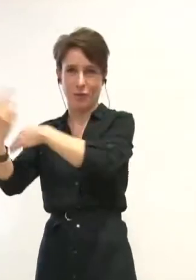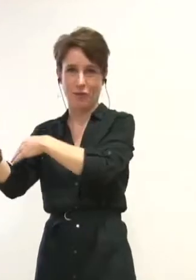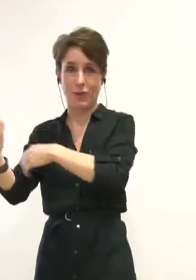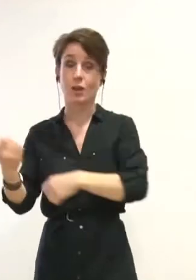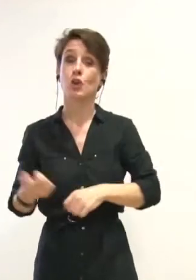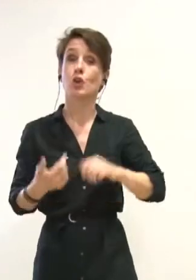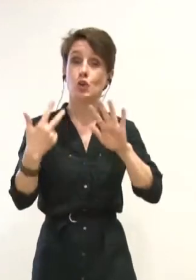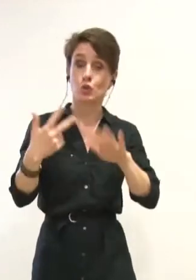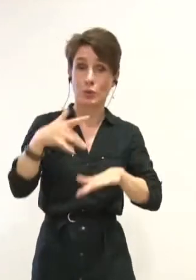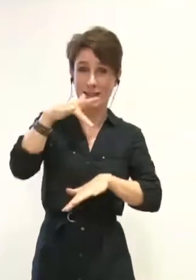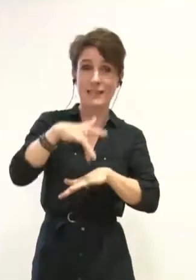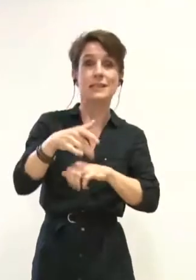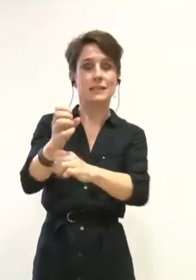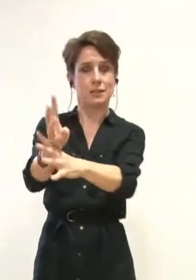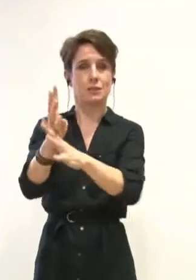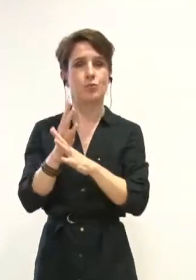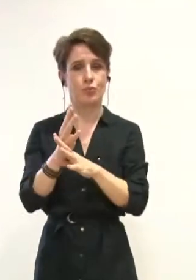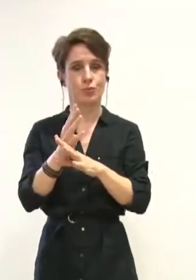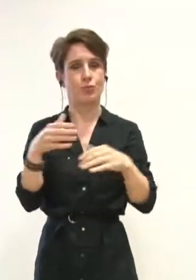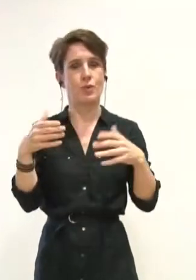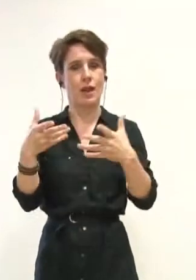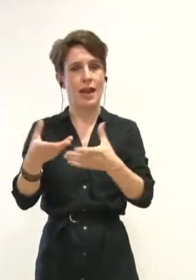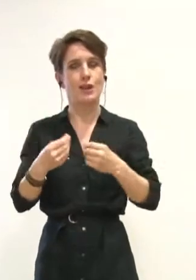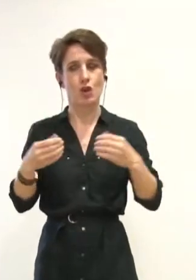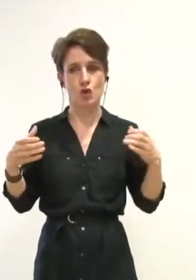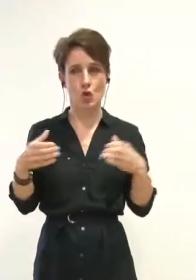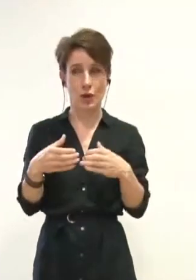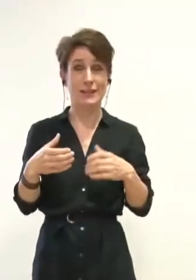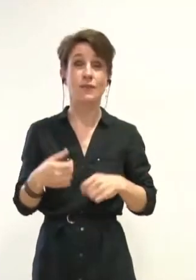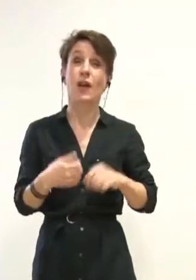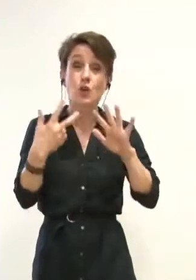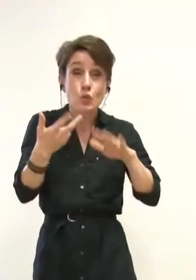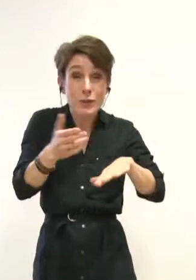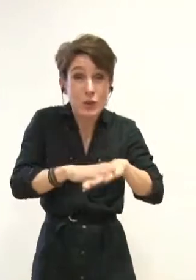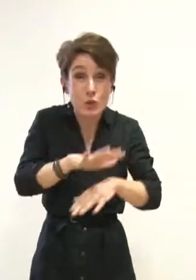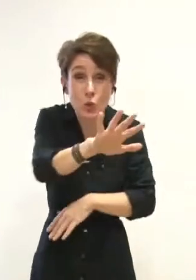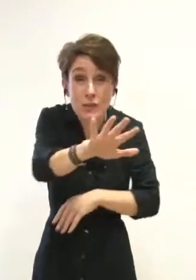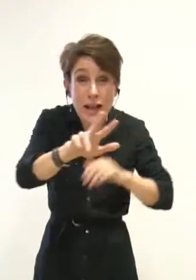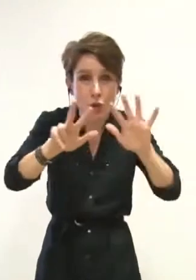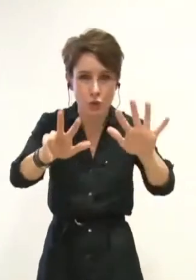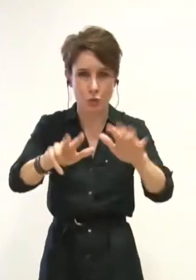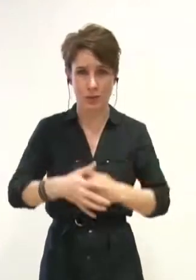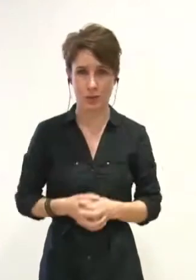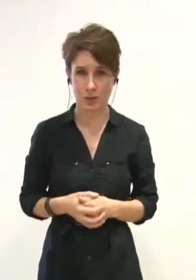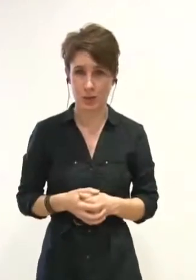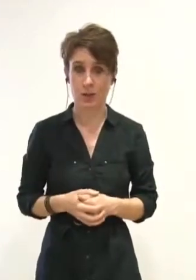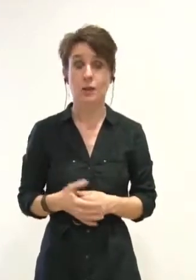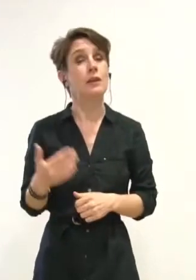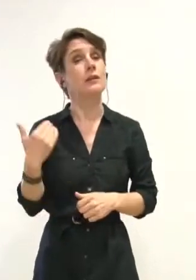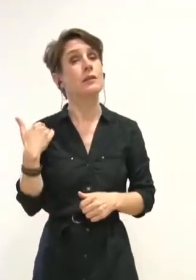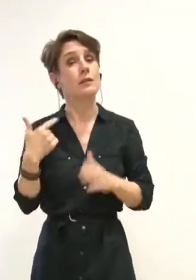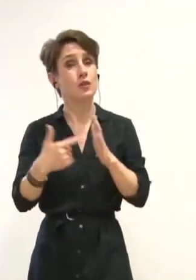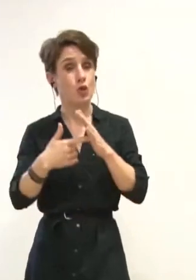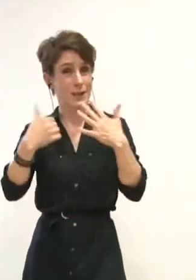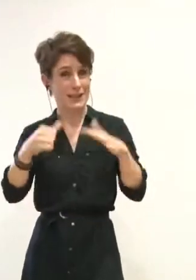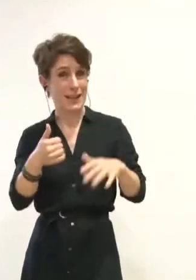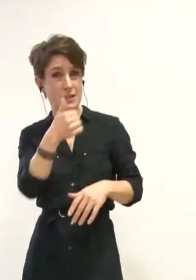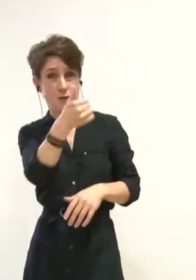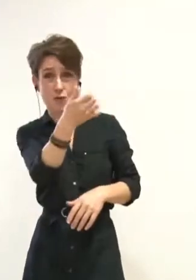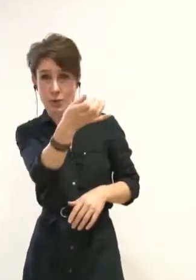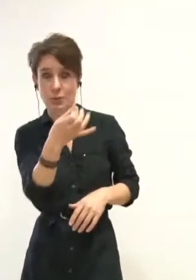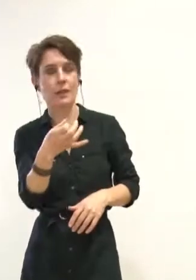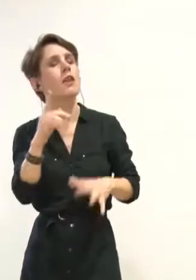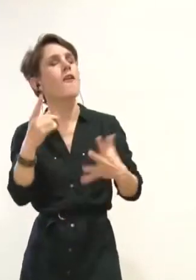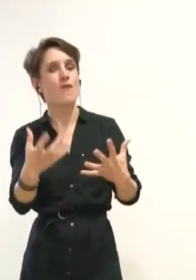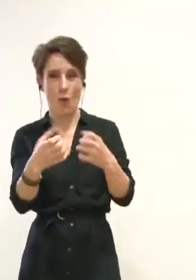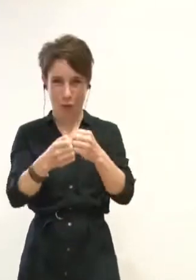accueil collectif de mineurs, ceux-ci sur 58 groupes scolaires. Vous indiquiez en 2016 que vous souhaitiez augmenter